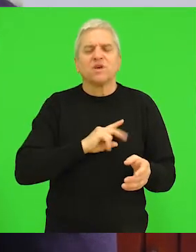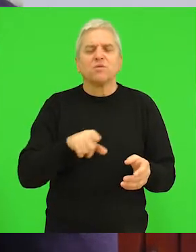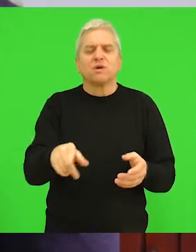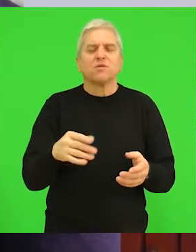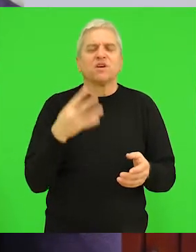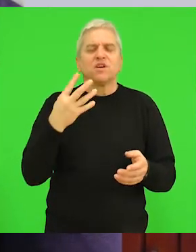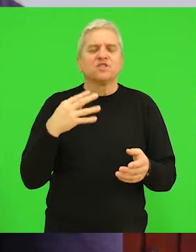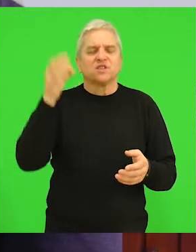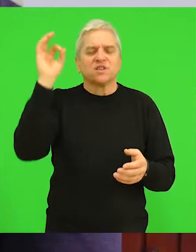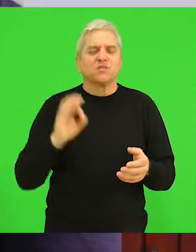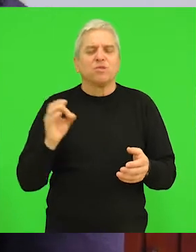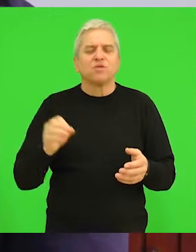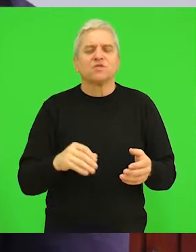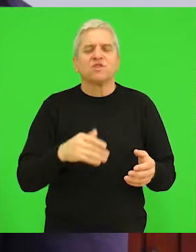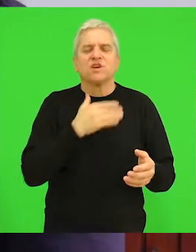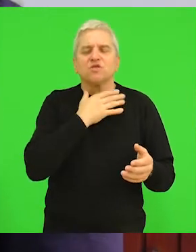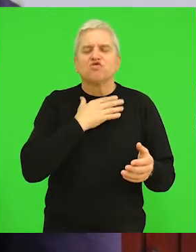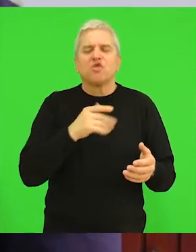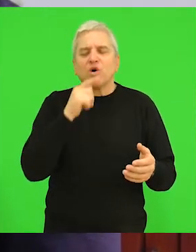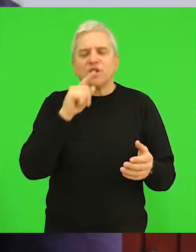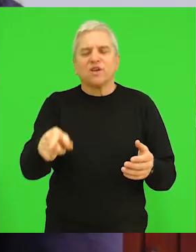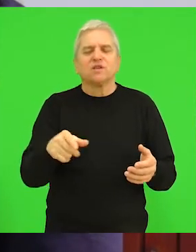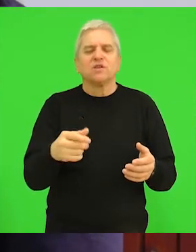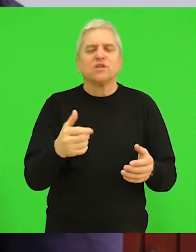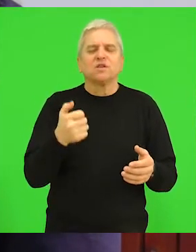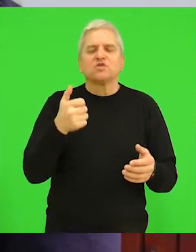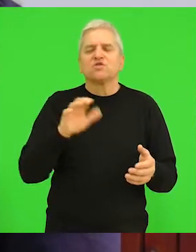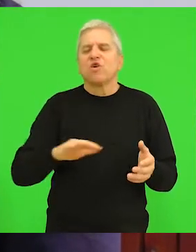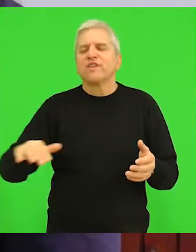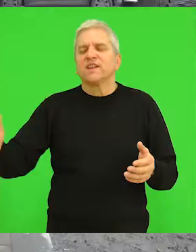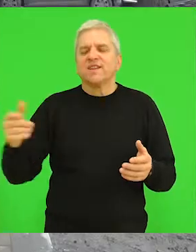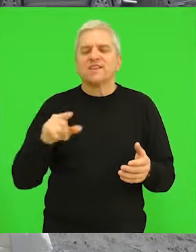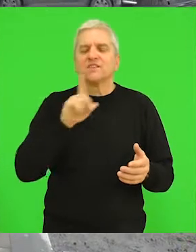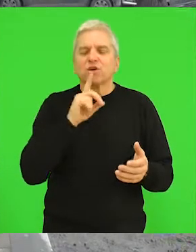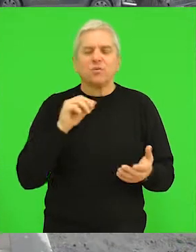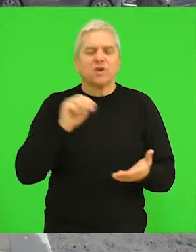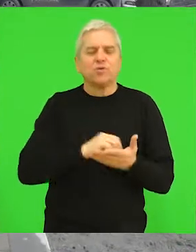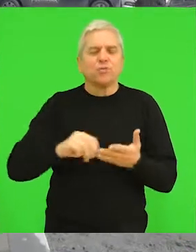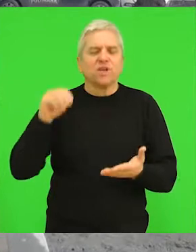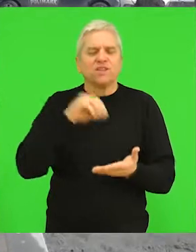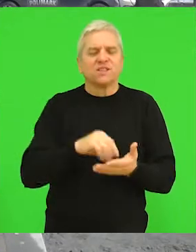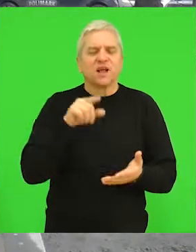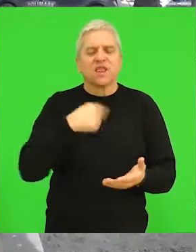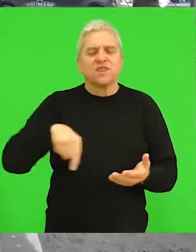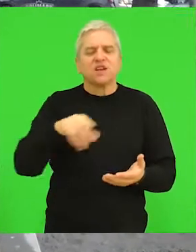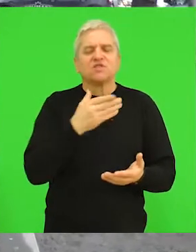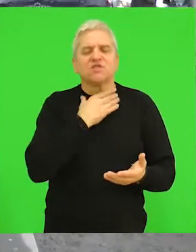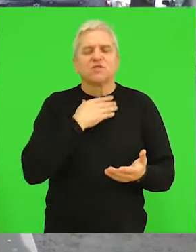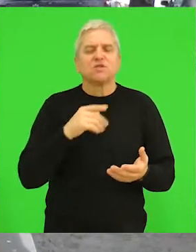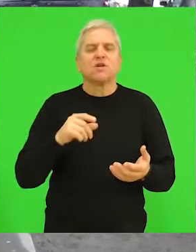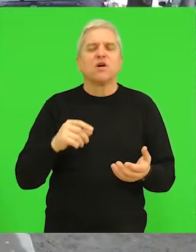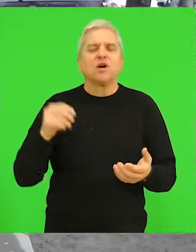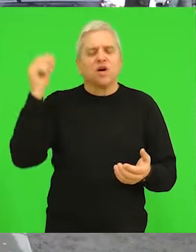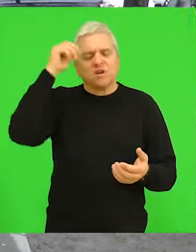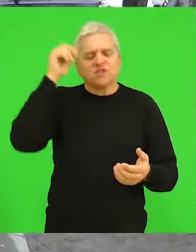evo izračunajte, tih 40% po školi, to su stotine dece koja bi upisala naša škola. Učeničkim